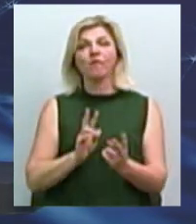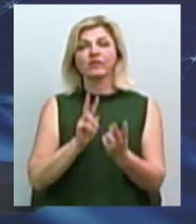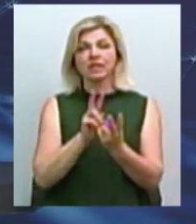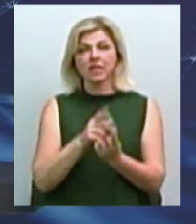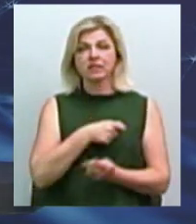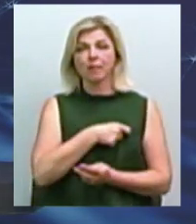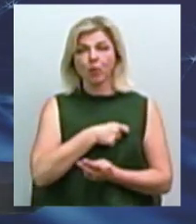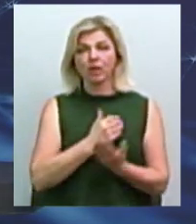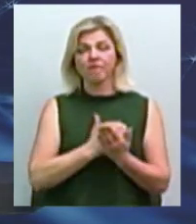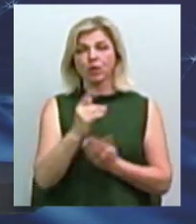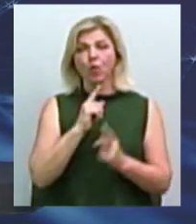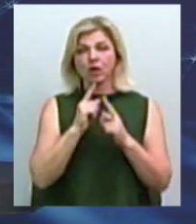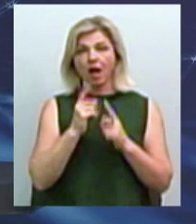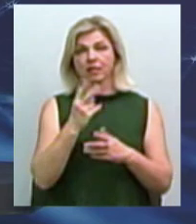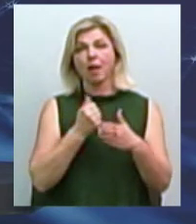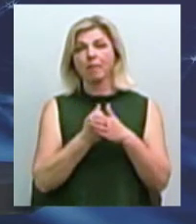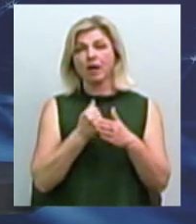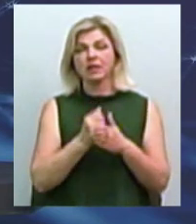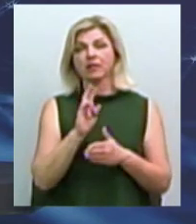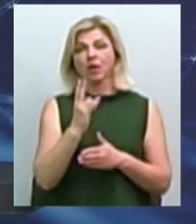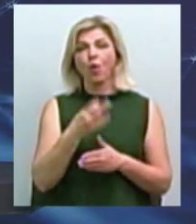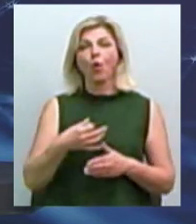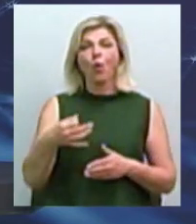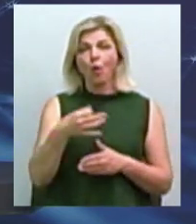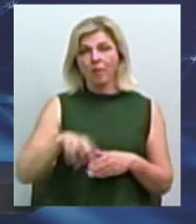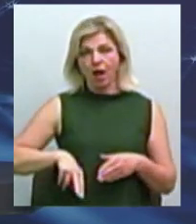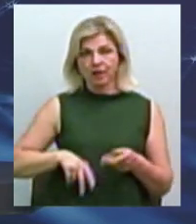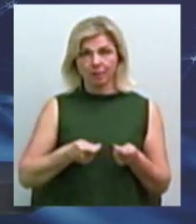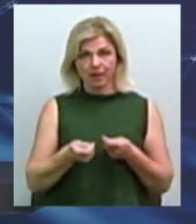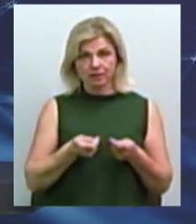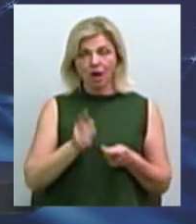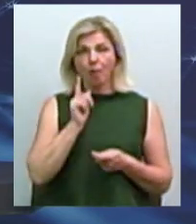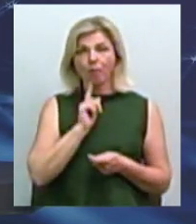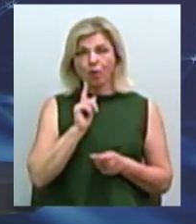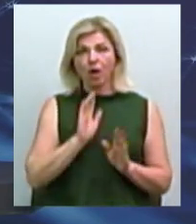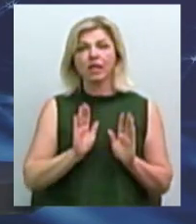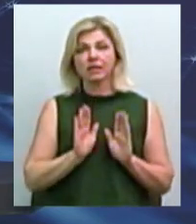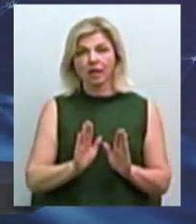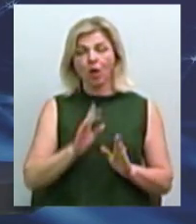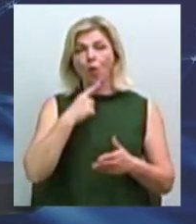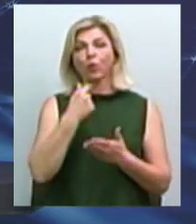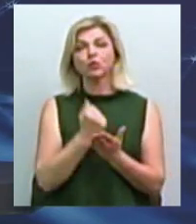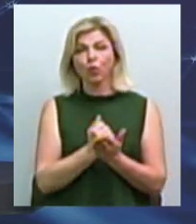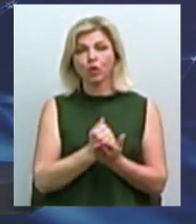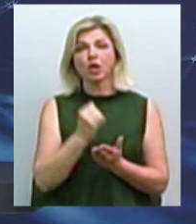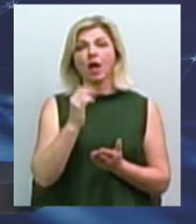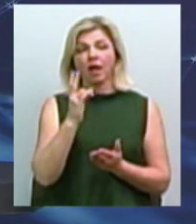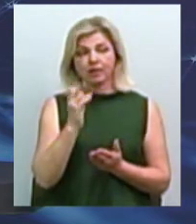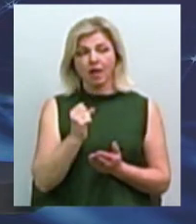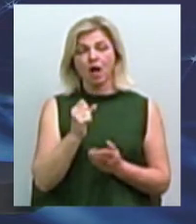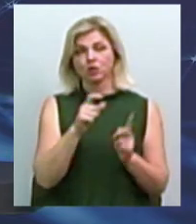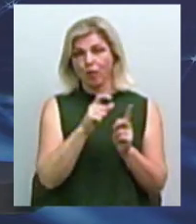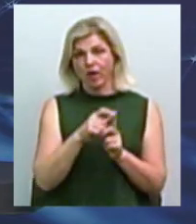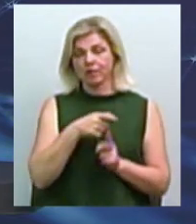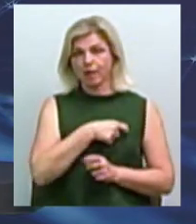Верховної Ради на базі Миколаївської обласної обладнадміністрації. Поки тільки узгоджено нас з двома депутатами. І